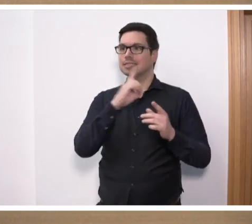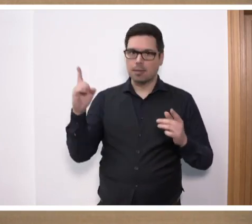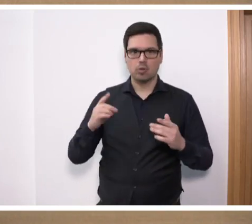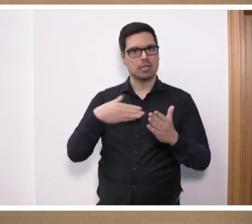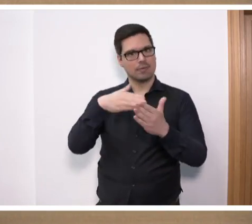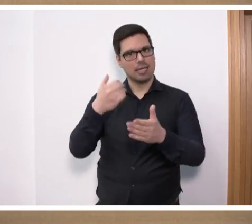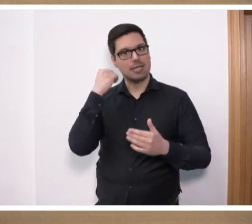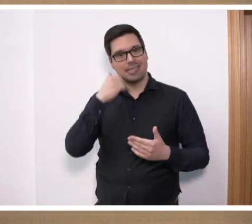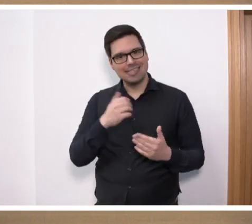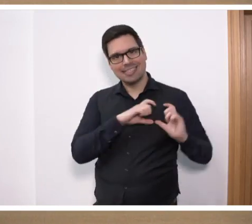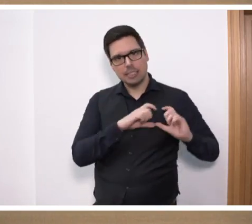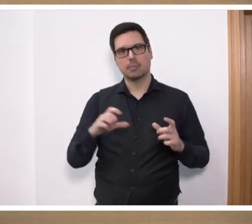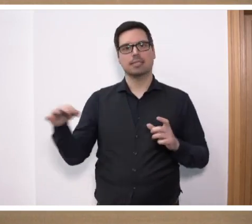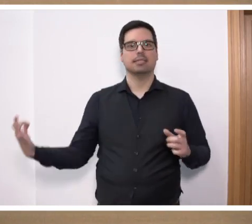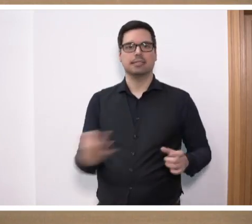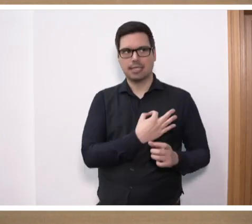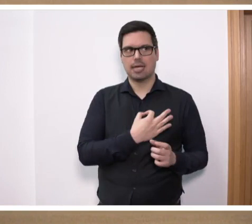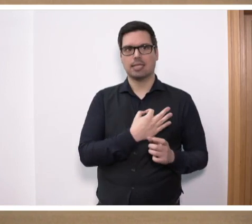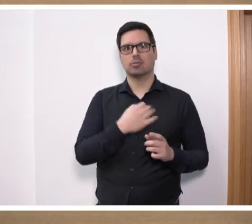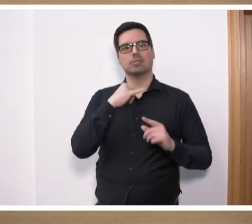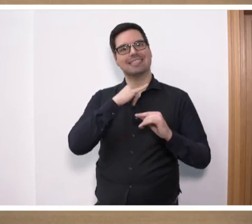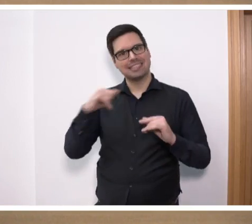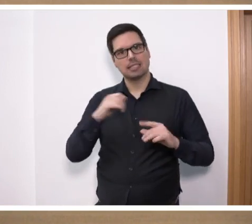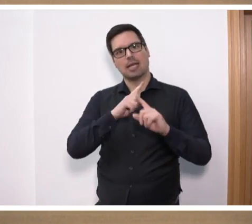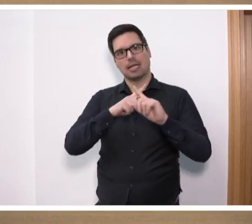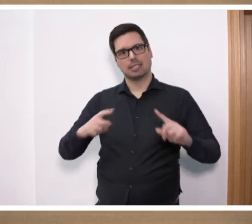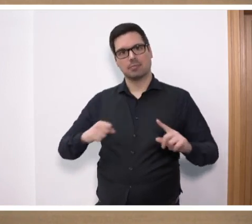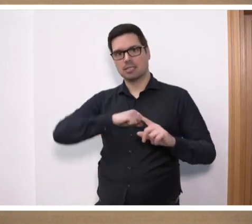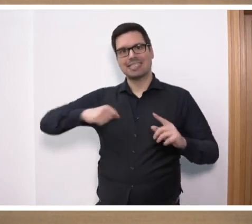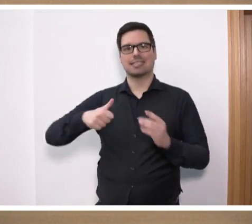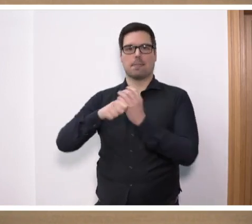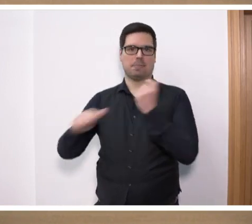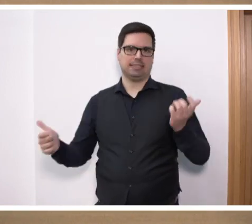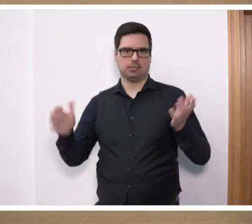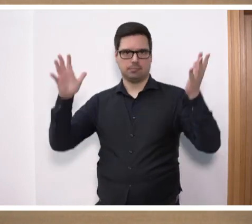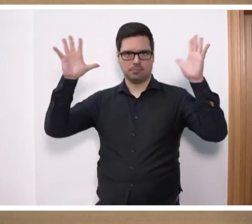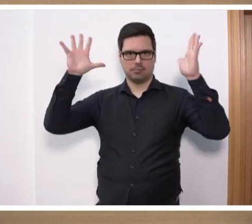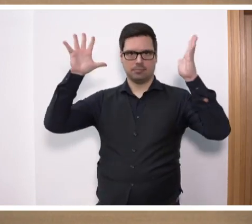wir lieben das Saarland und jeder Extremist ist Mist, liebe Kolleginnen Kolleginnen.